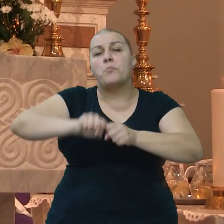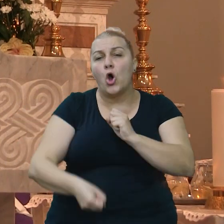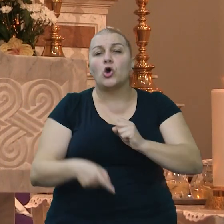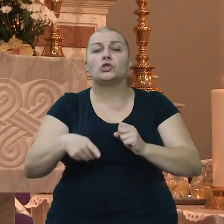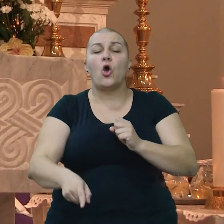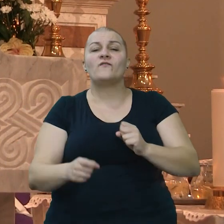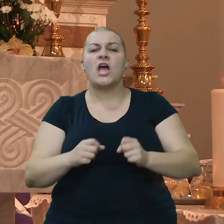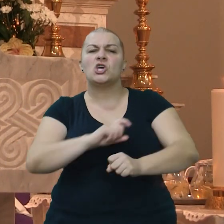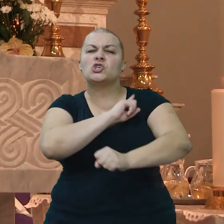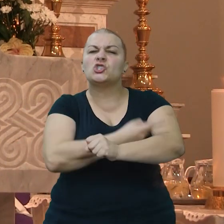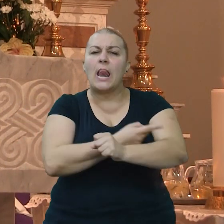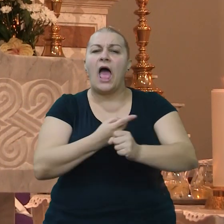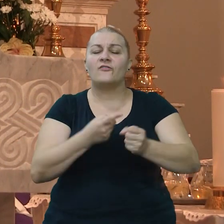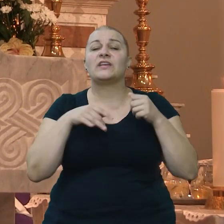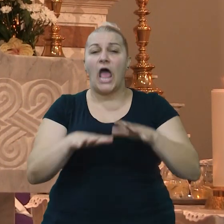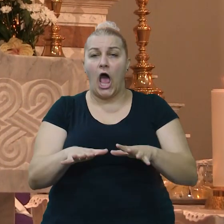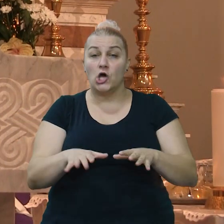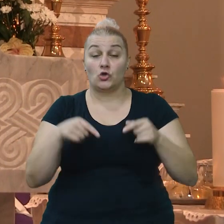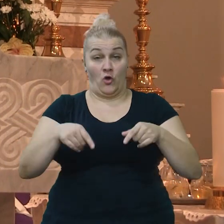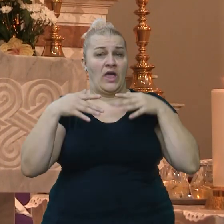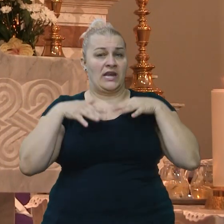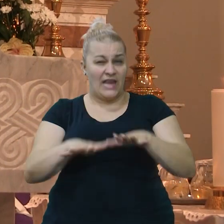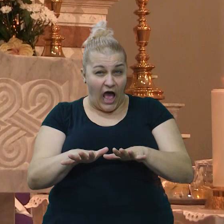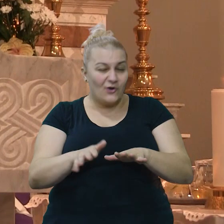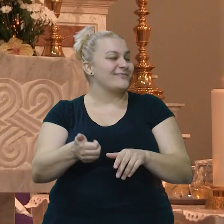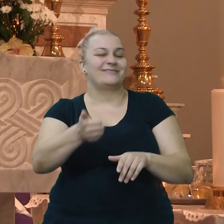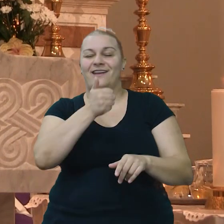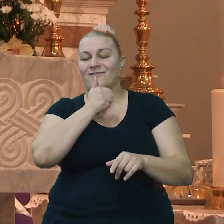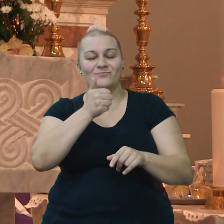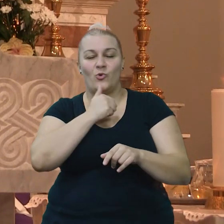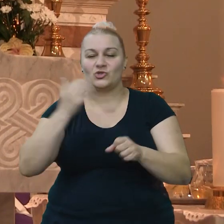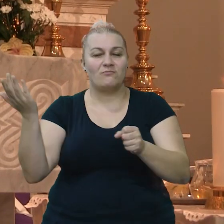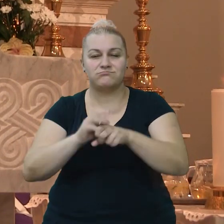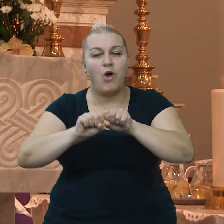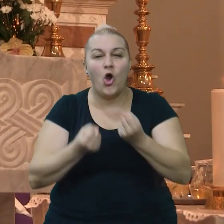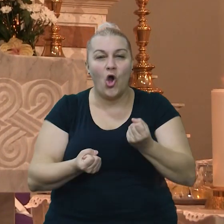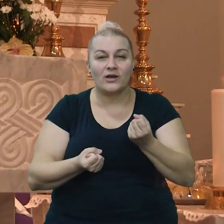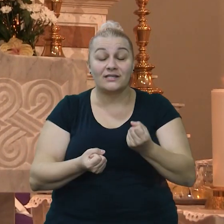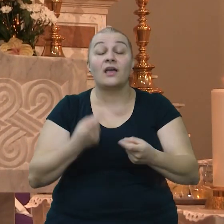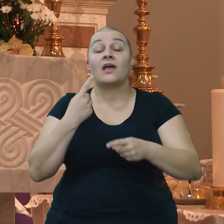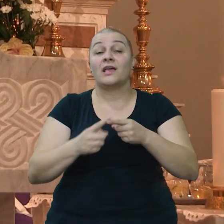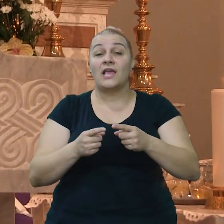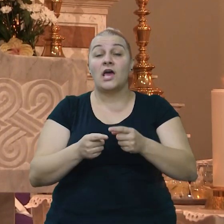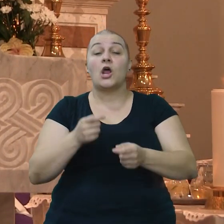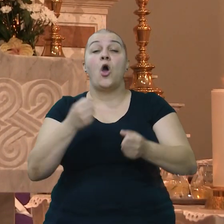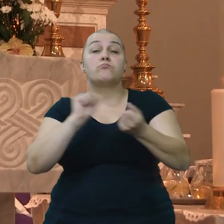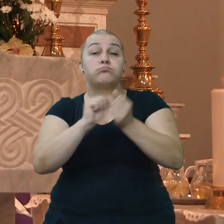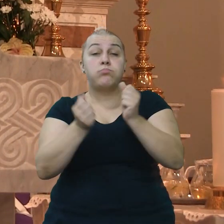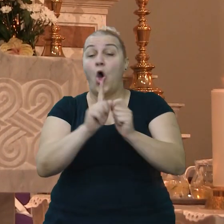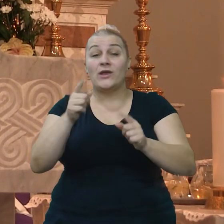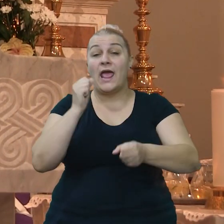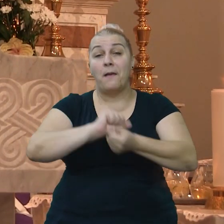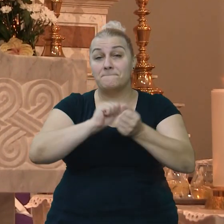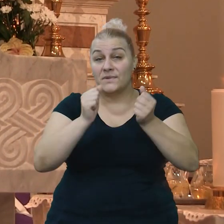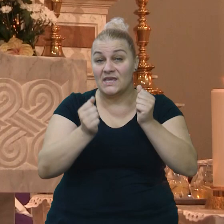žilavi narod. Ovaj narod se ne može pokoriti jer boj ne bije, kako